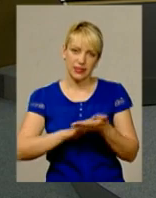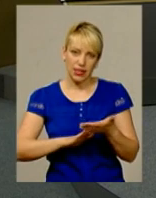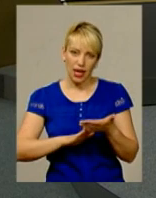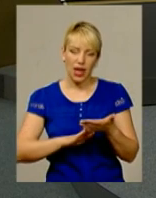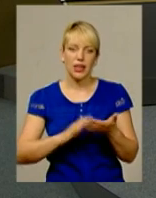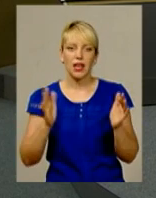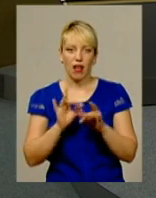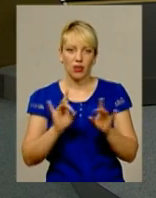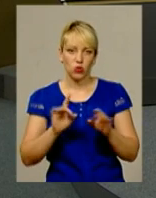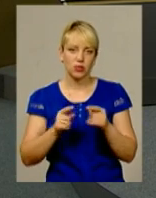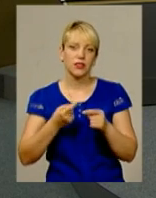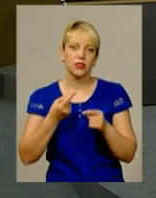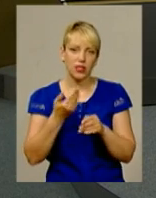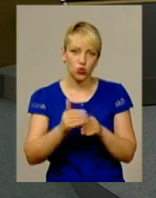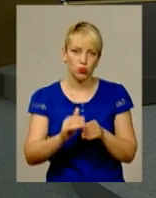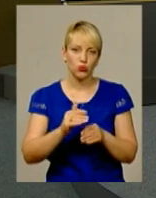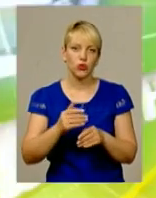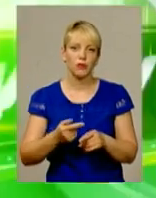анонс наступної частини програми.